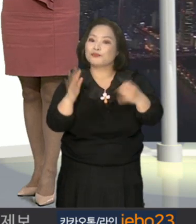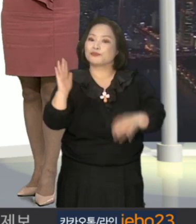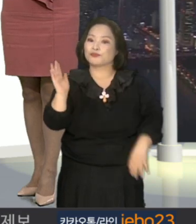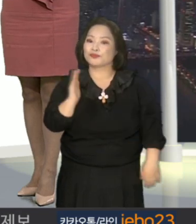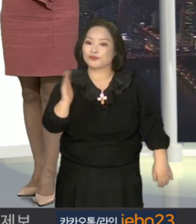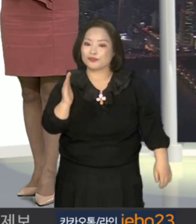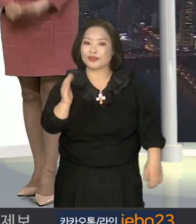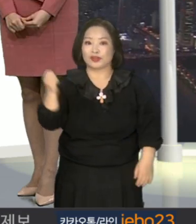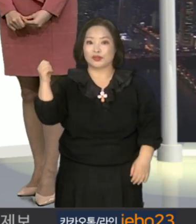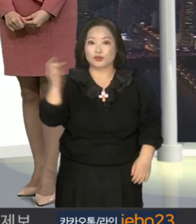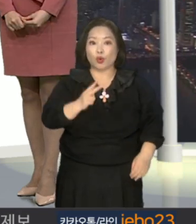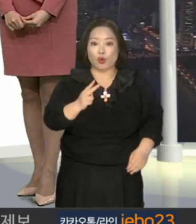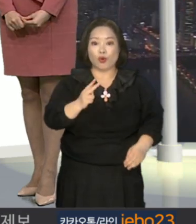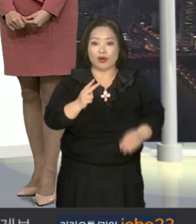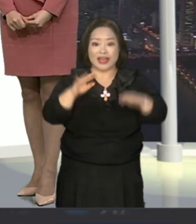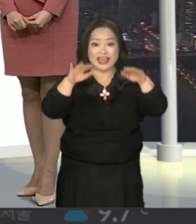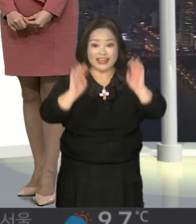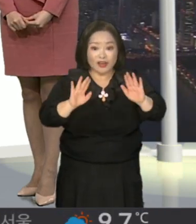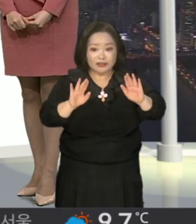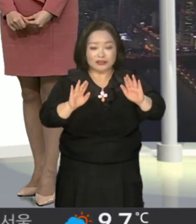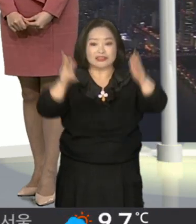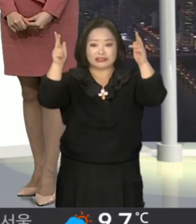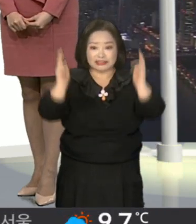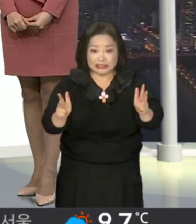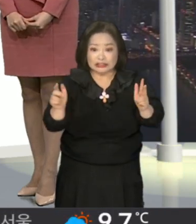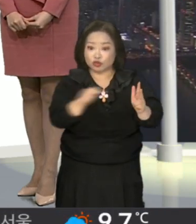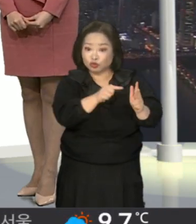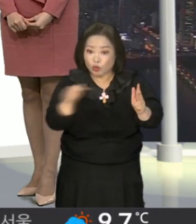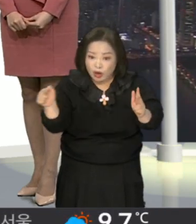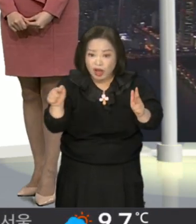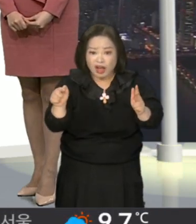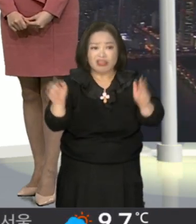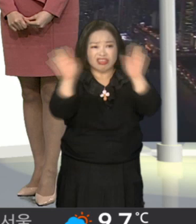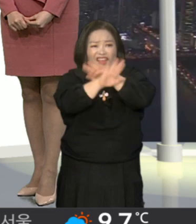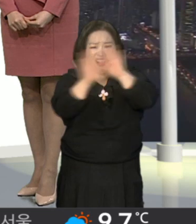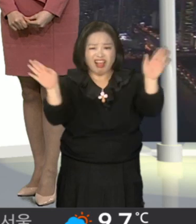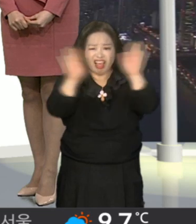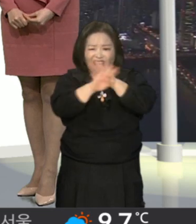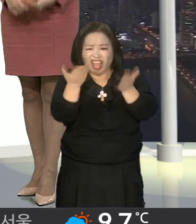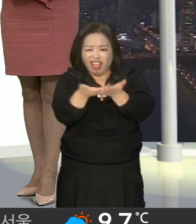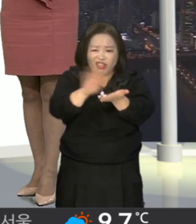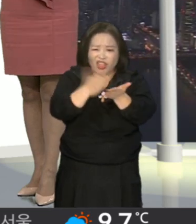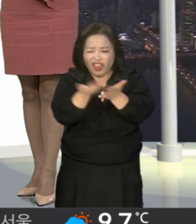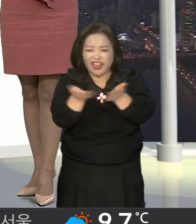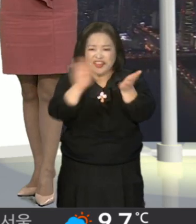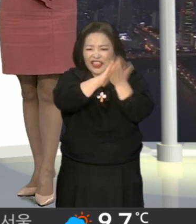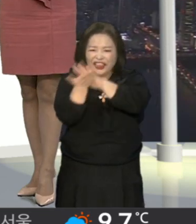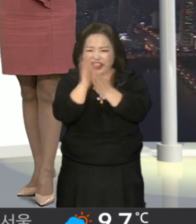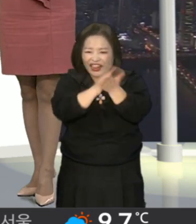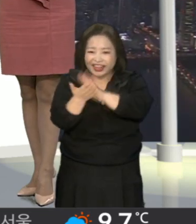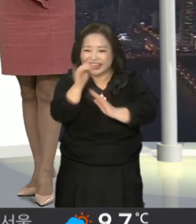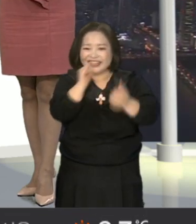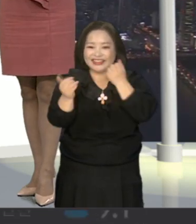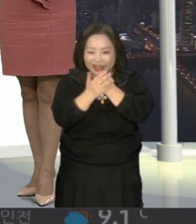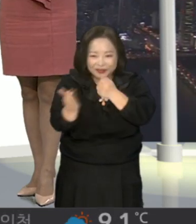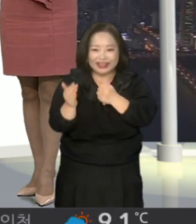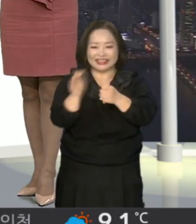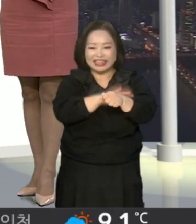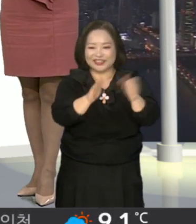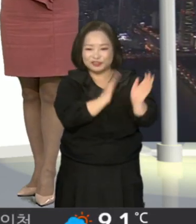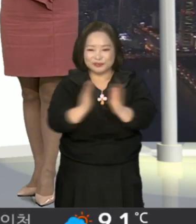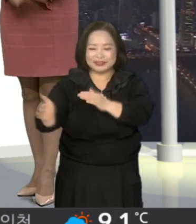예보가 되겠고요. 보시다시피 남은 한 주 동안 날씨가 굉장히 변덕스럽기 때문에 건강을 잘 챙기셔야겠습니다.